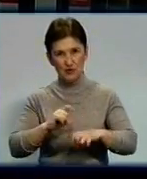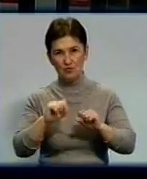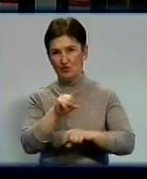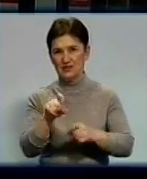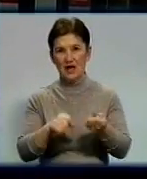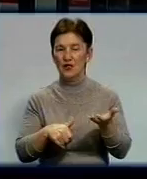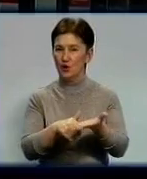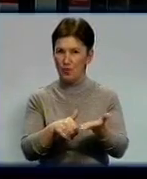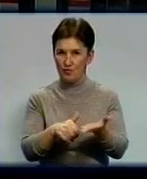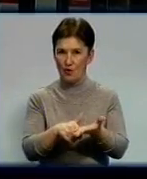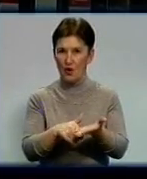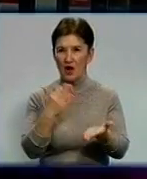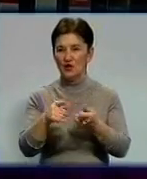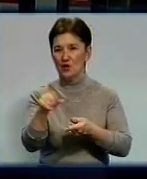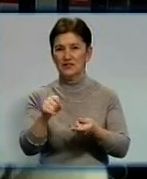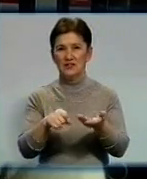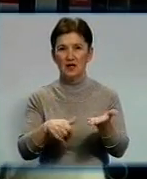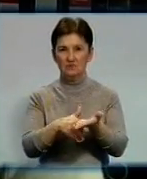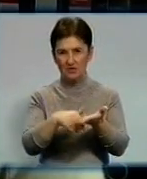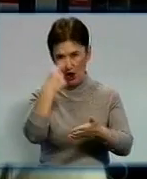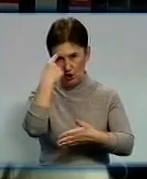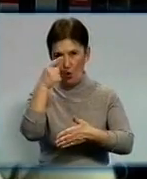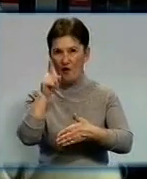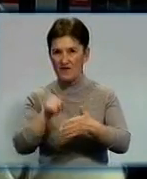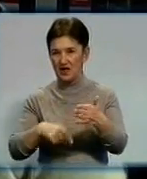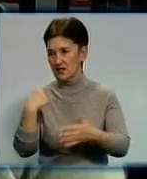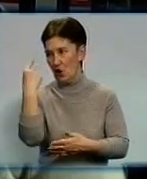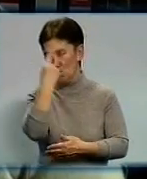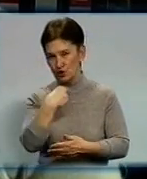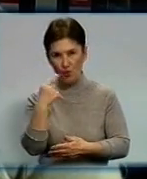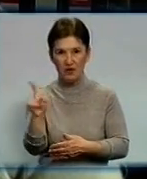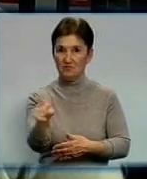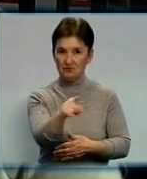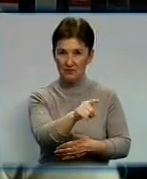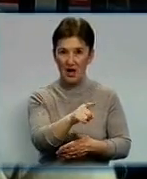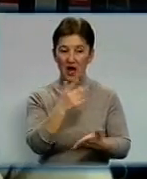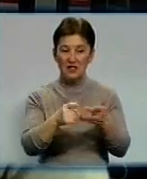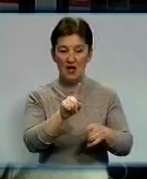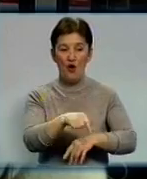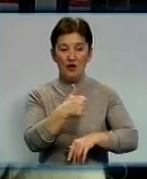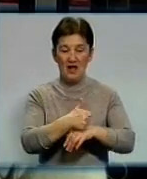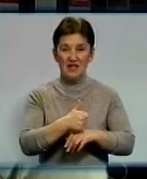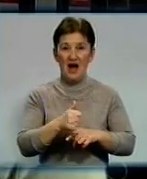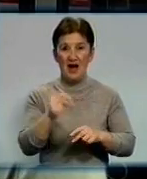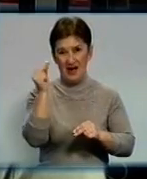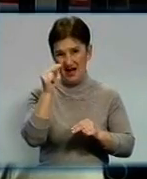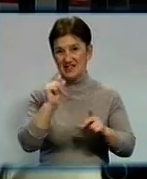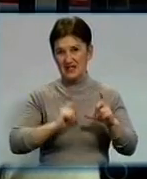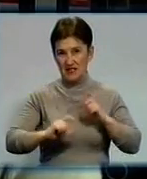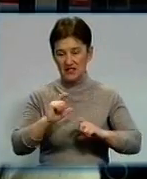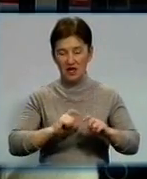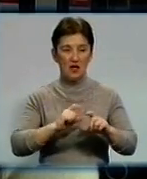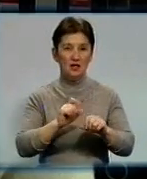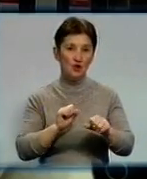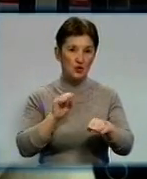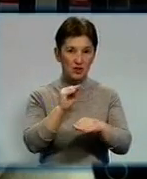допомогою. Якщо це реєстрація, то за допомогою довіреної особи, наприклад. Якщо це основна сесія, то їм дається можливість до участі в